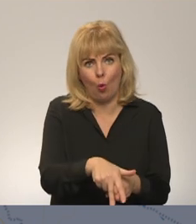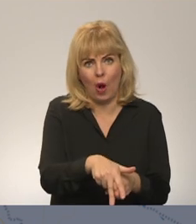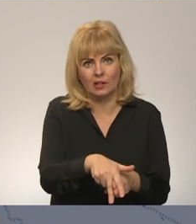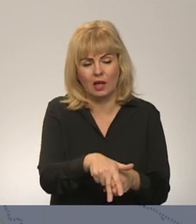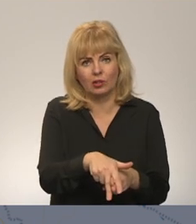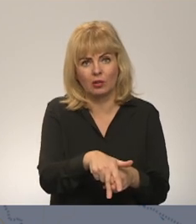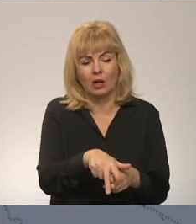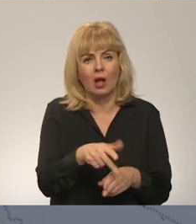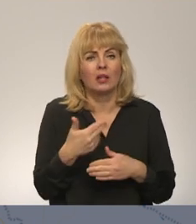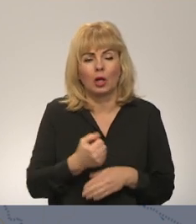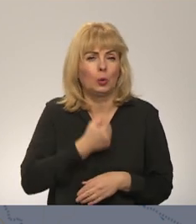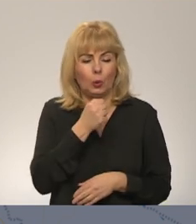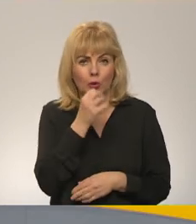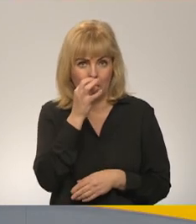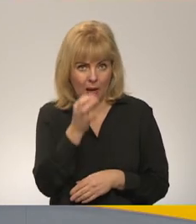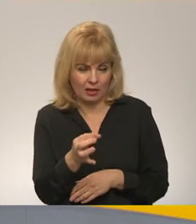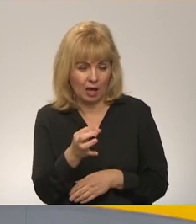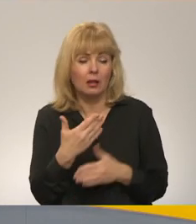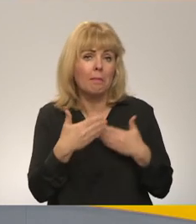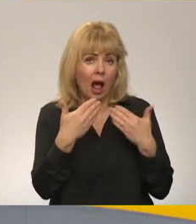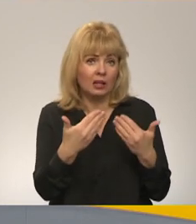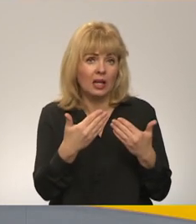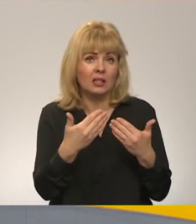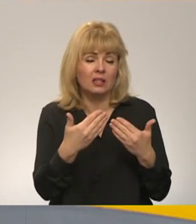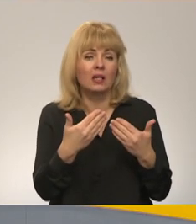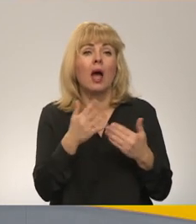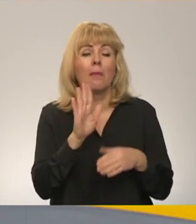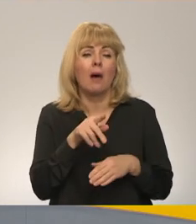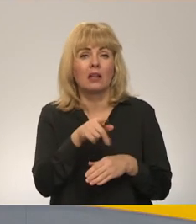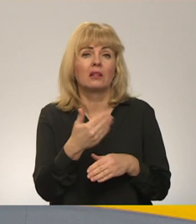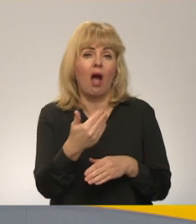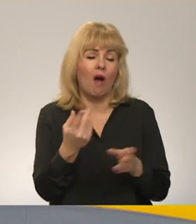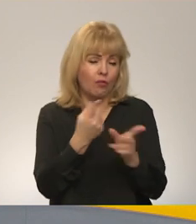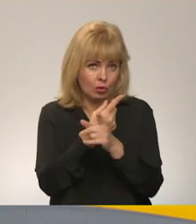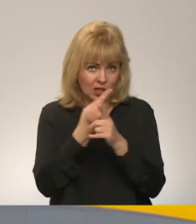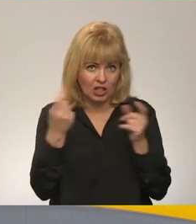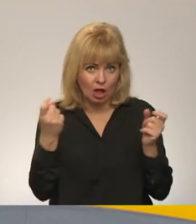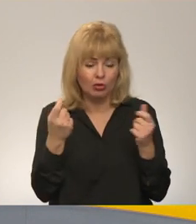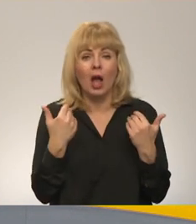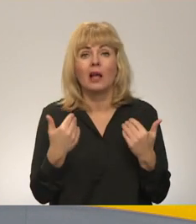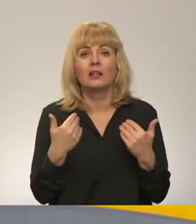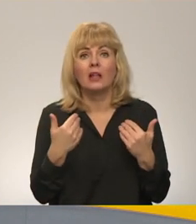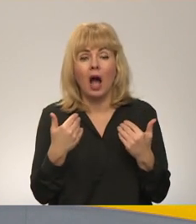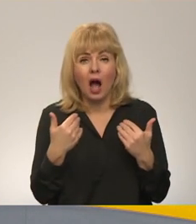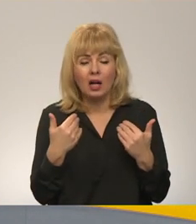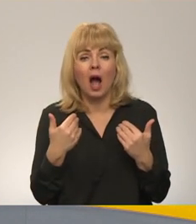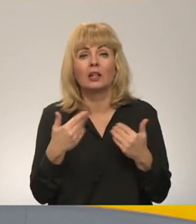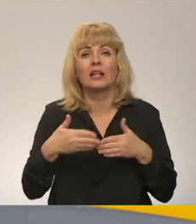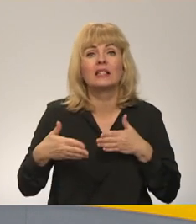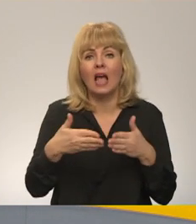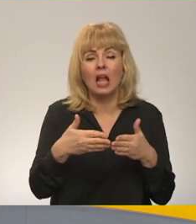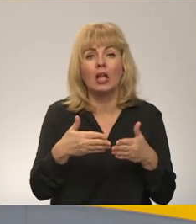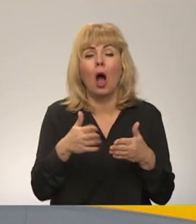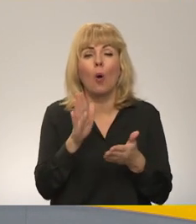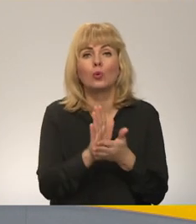grūti, grūti pateikt. Paldies tev, Gint, tik tāl par tavu ziņojumu. Paldies. Gint Samuoliņš šobrīd Nipro atrodas ceļā uz rietumiem no